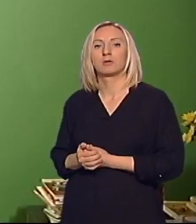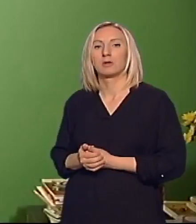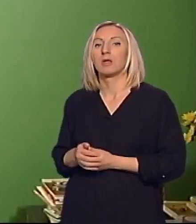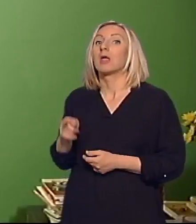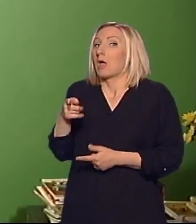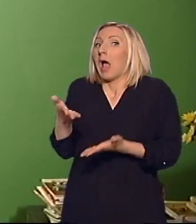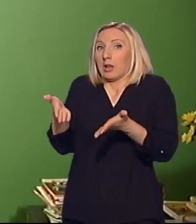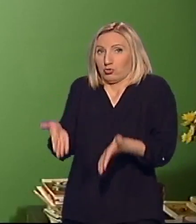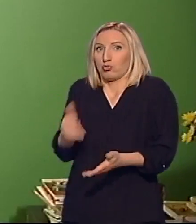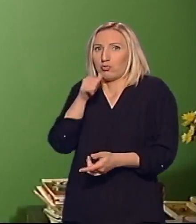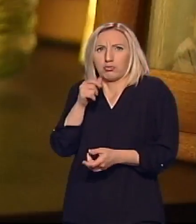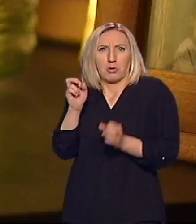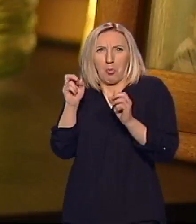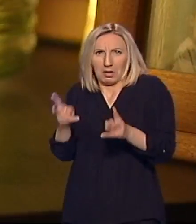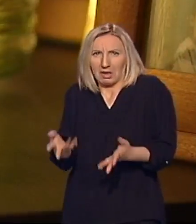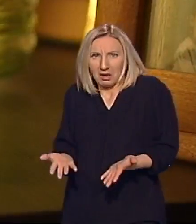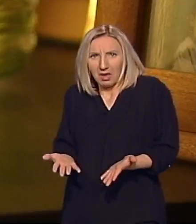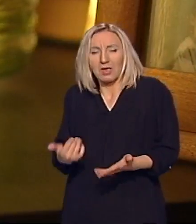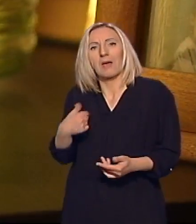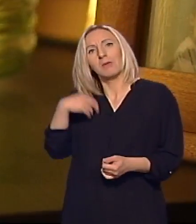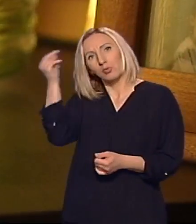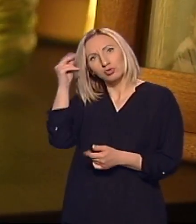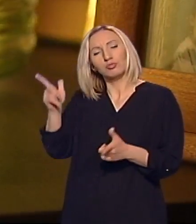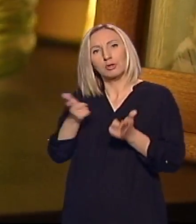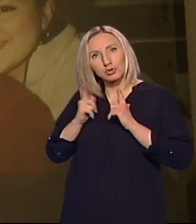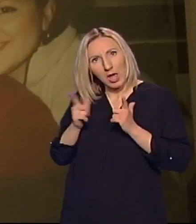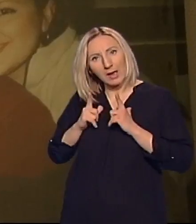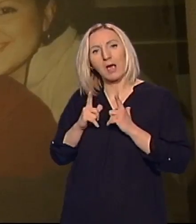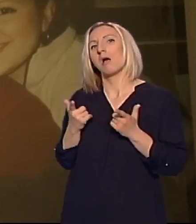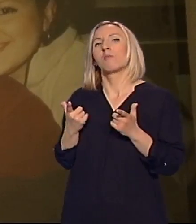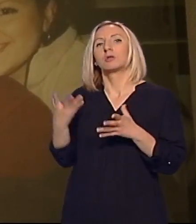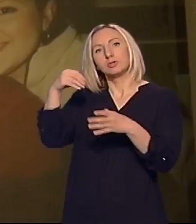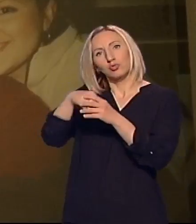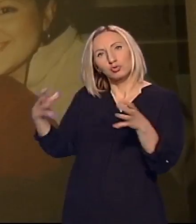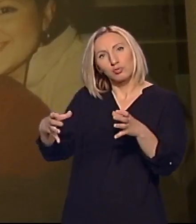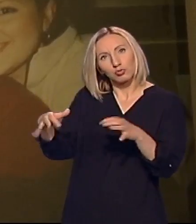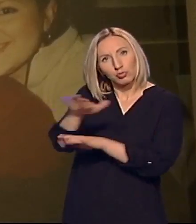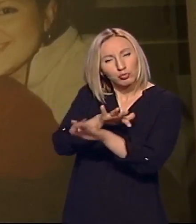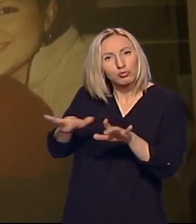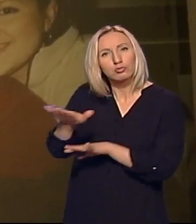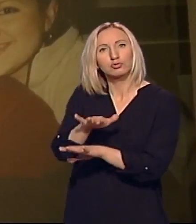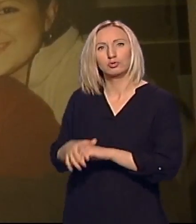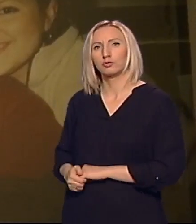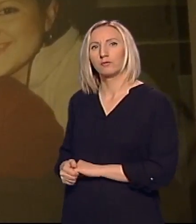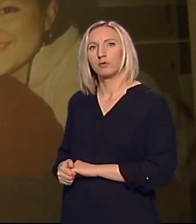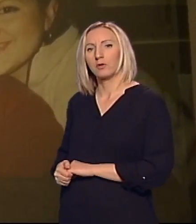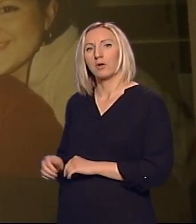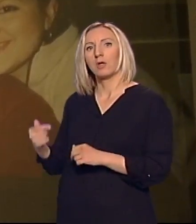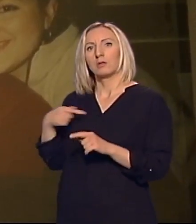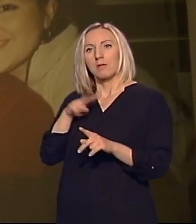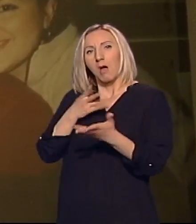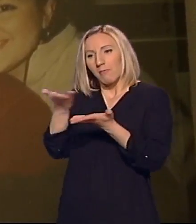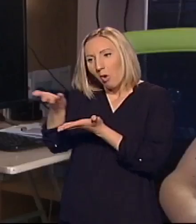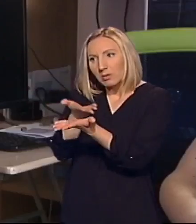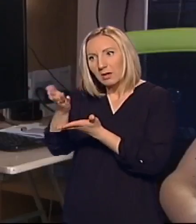ok je na kraju krajeva. učimo i mi da čekamo, da se socijalizujemo, da izvimo napolje, da sa drugim ljudima